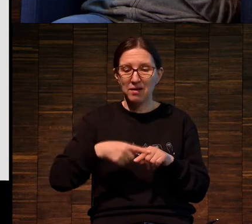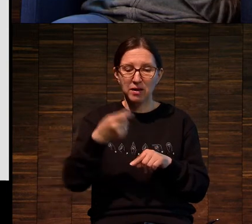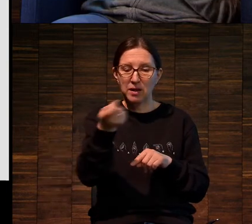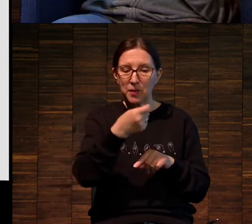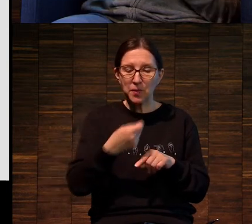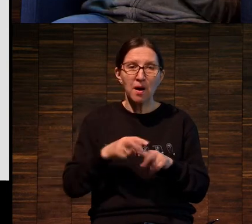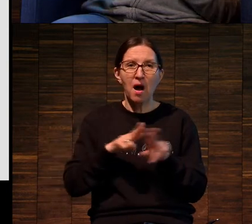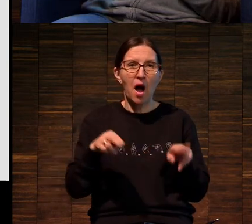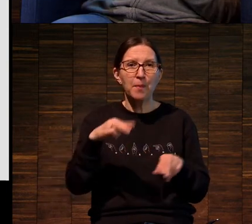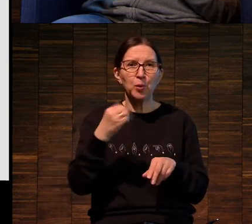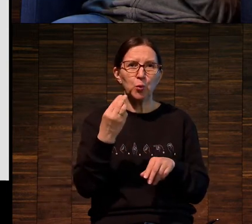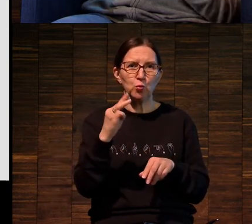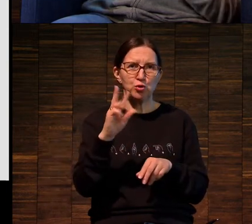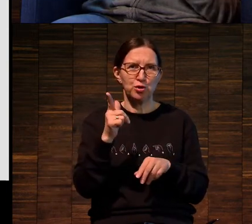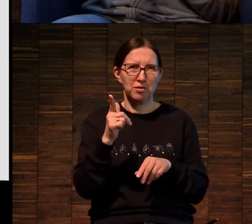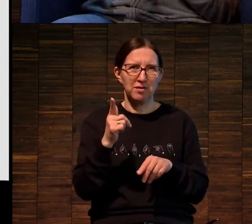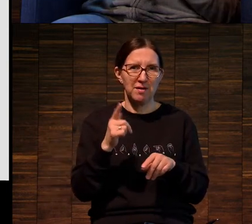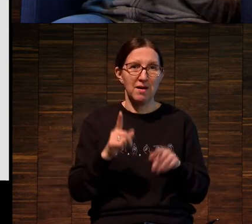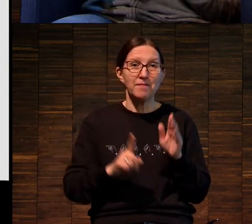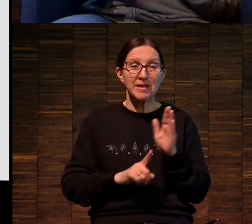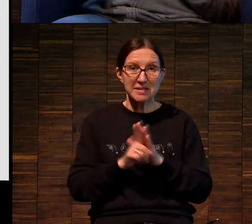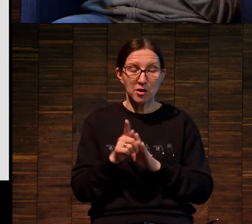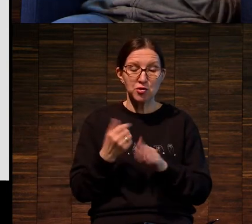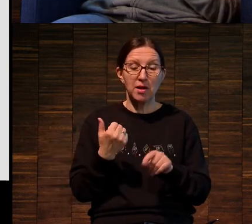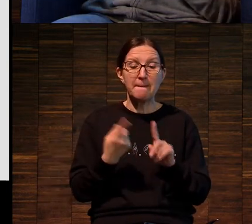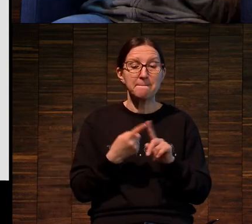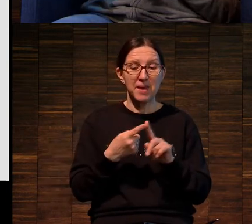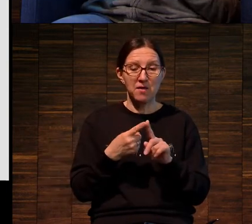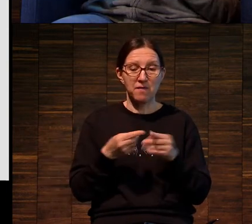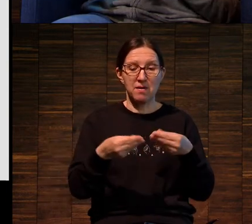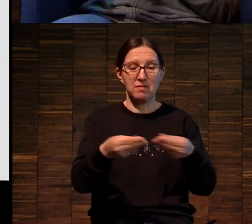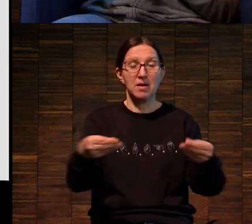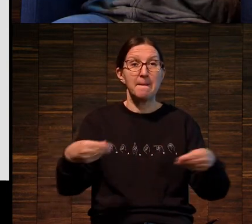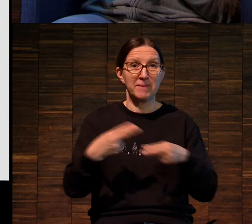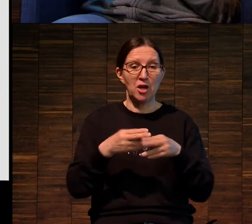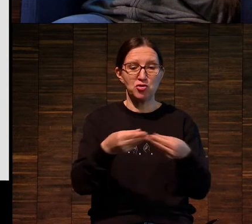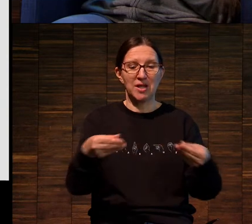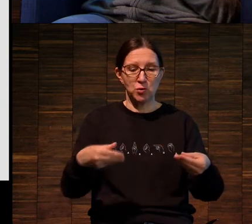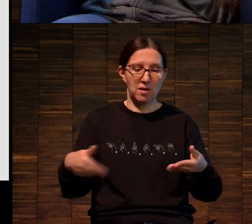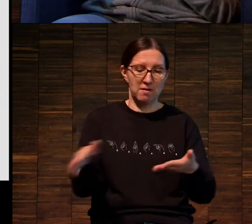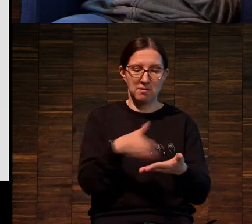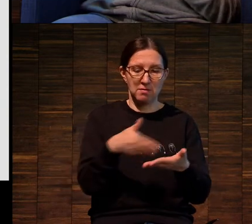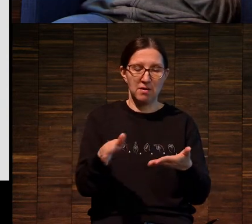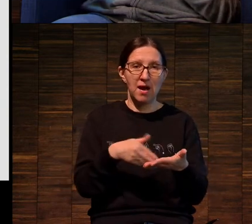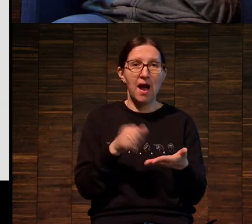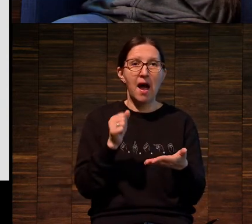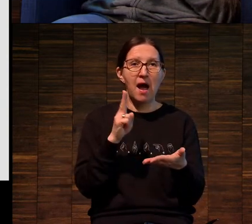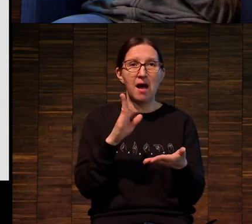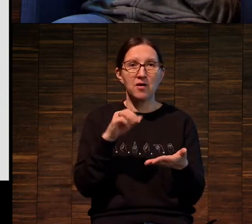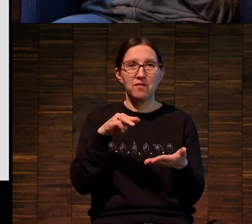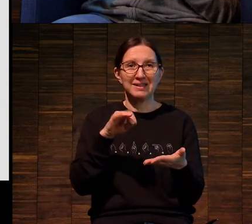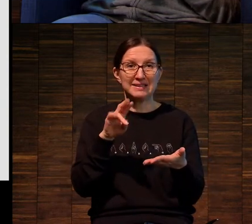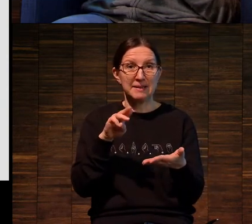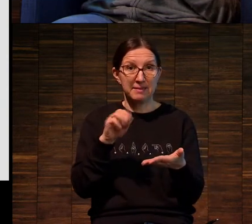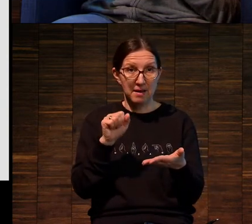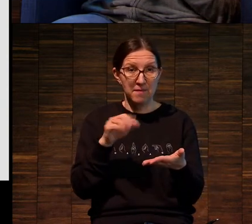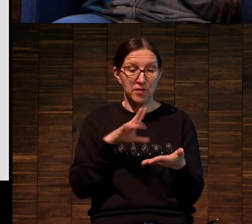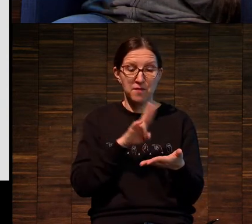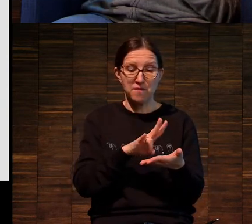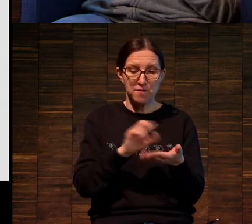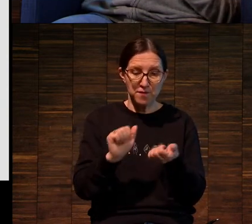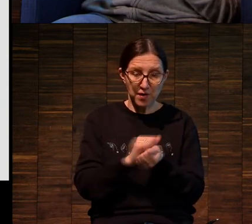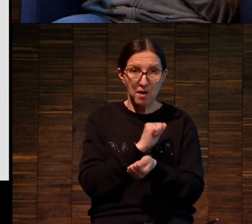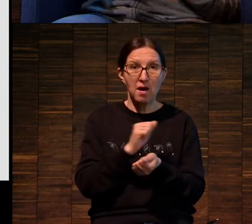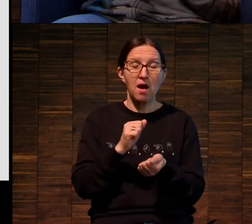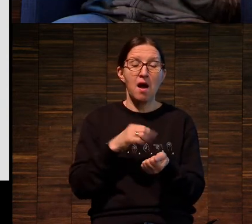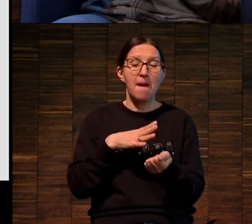нарисованную доску, то есть сначала акватин-то наносится, потом рисуется вот этот вот sugar lift, потом наносится тонкий-тонкий слой